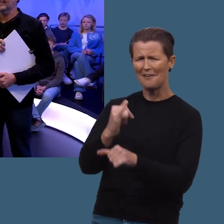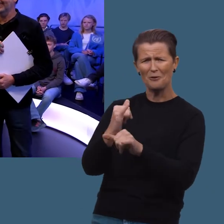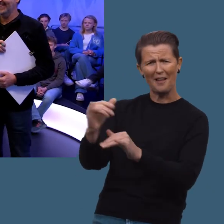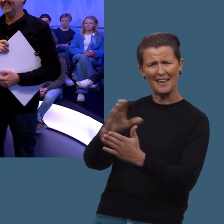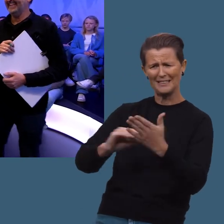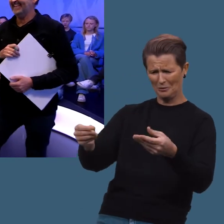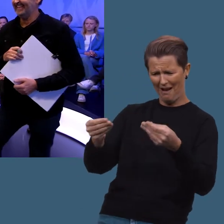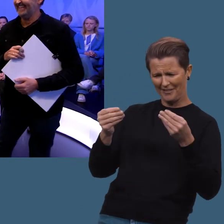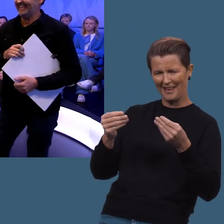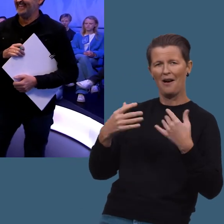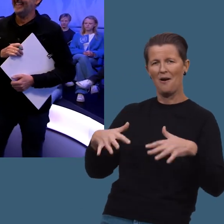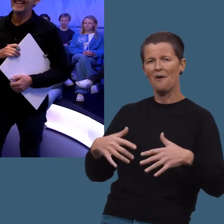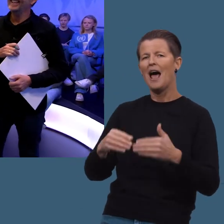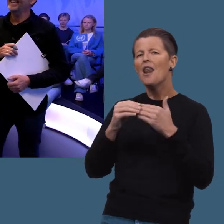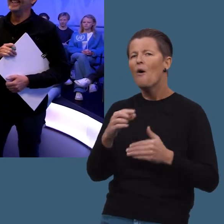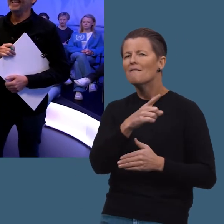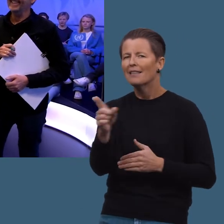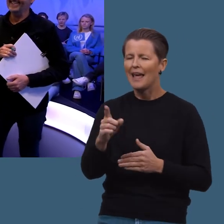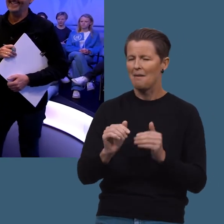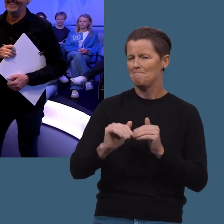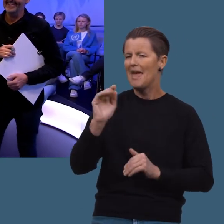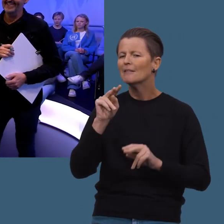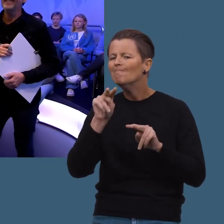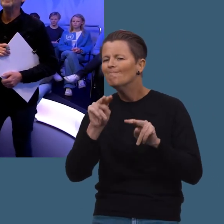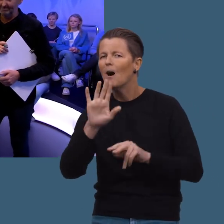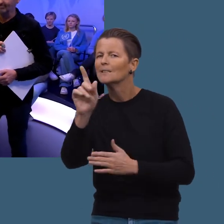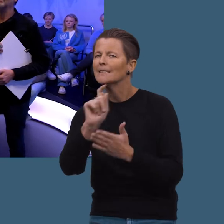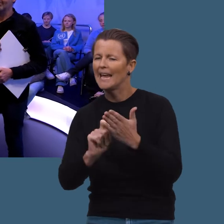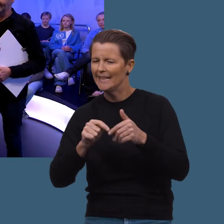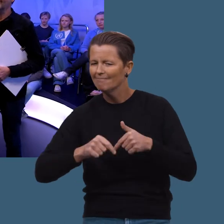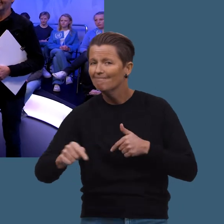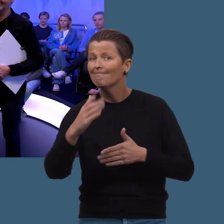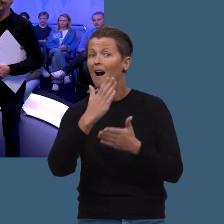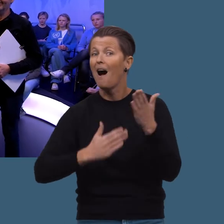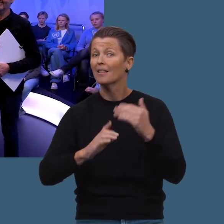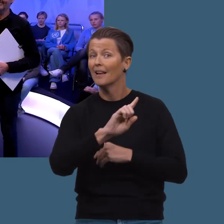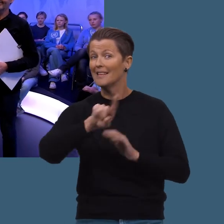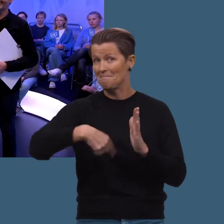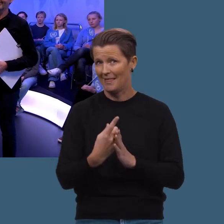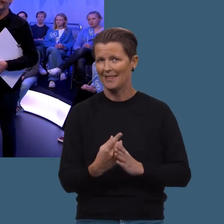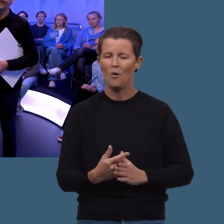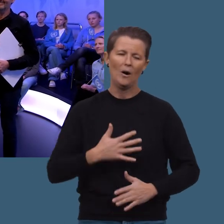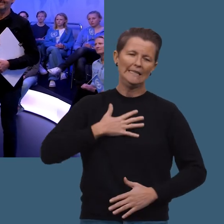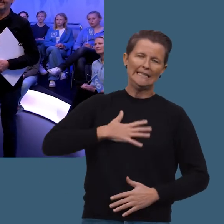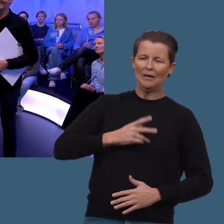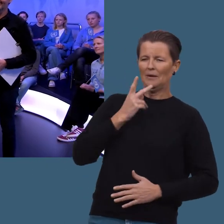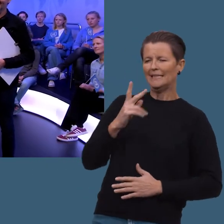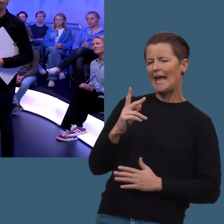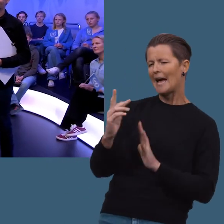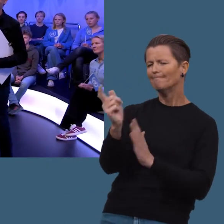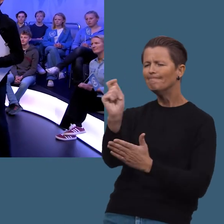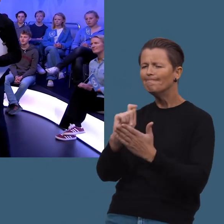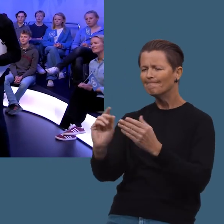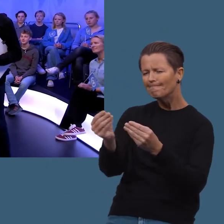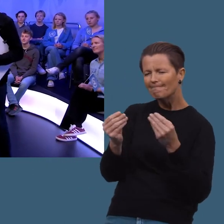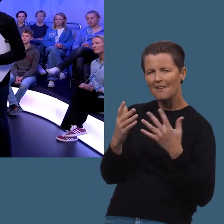på å se det resultatet. Jeg kan love deg at kommer til å se mer av tegningen til Egil i løpet av neste halvtime. Ja, jeg kjenner. Jeg gleder meg til å se hva